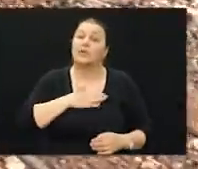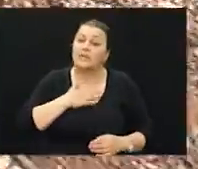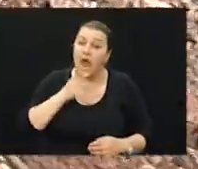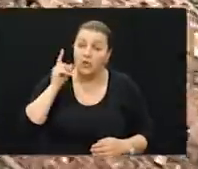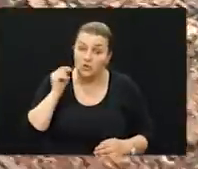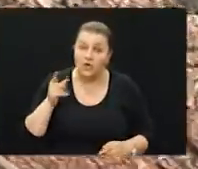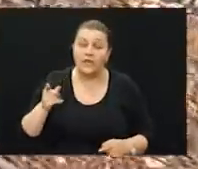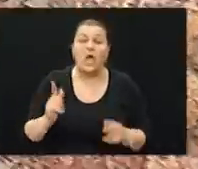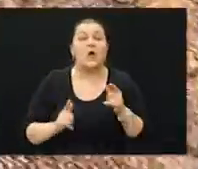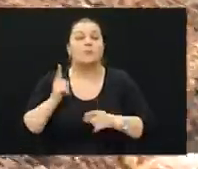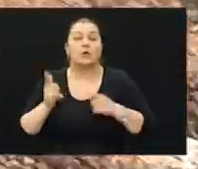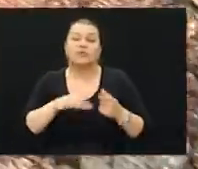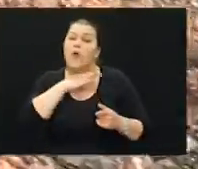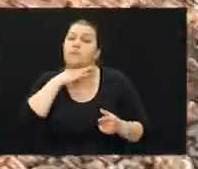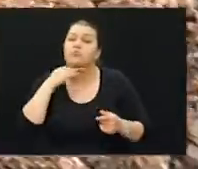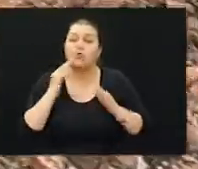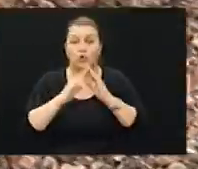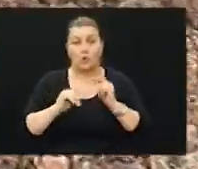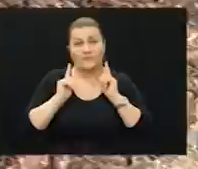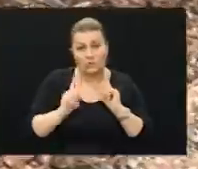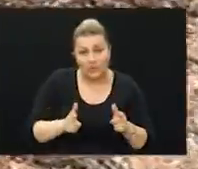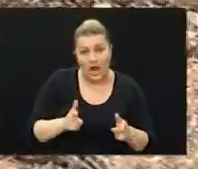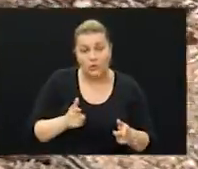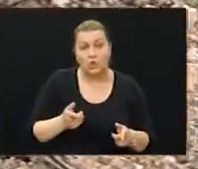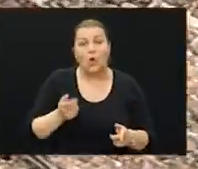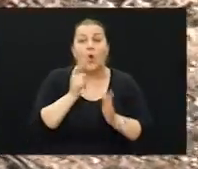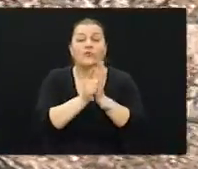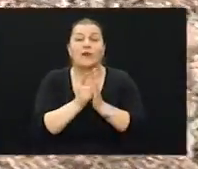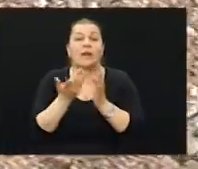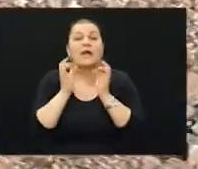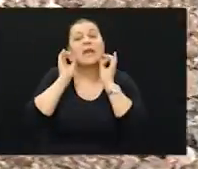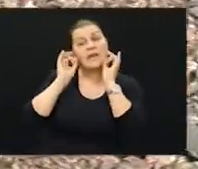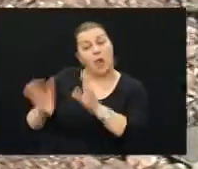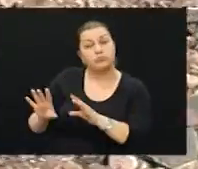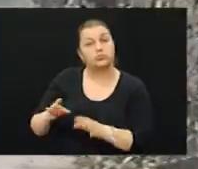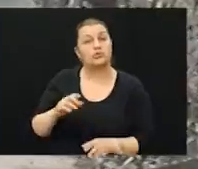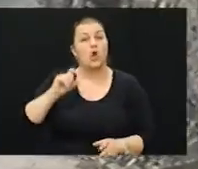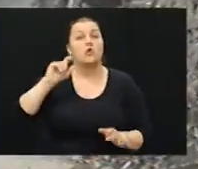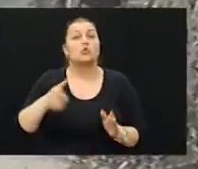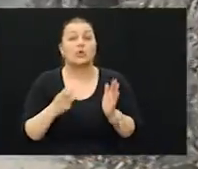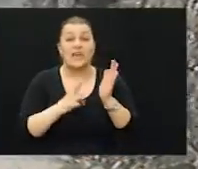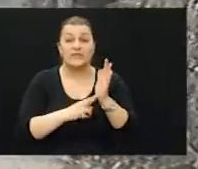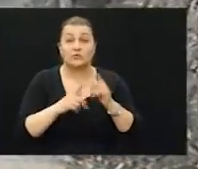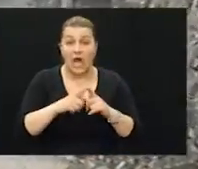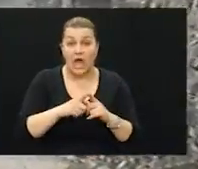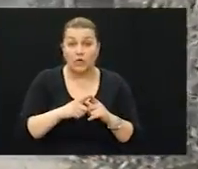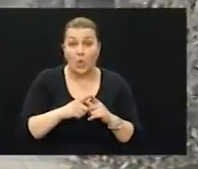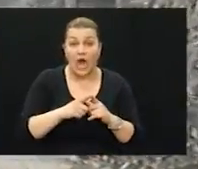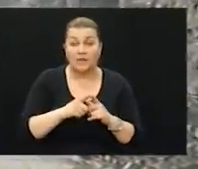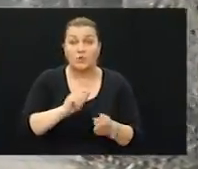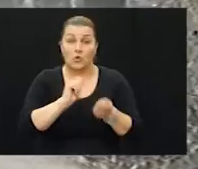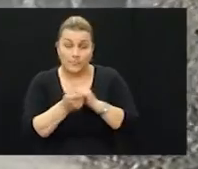pretrpio puno u domovinskom ratu. Od vremena kada je napustio Jugoslavijsku narodnu armiju, kada je ona postala